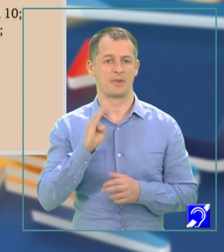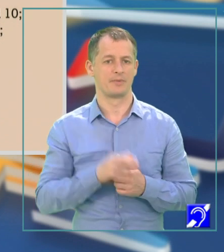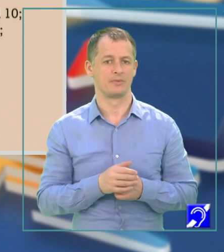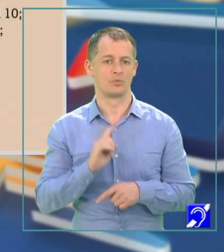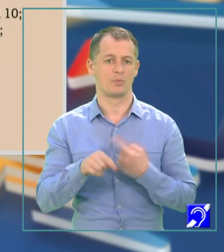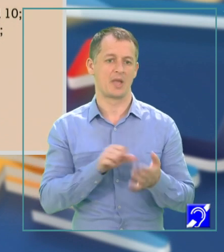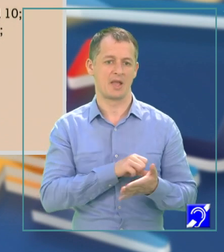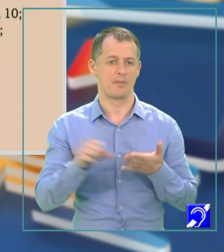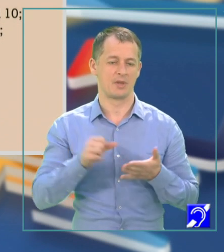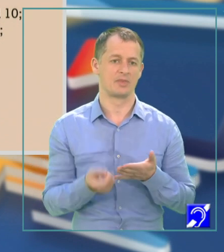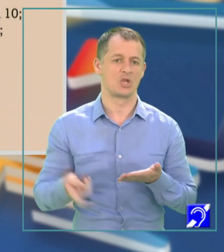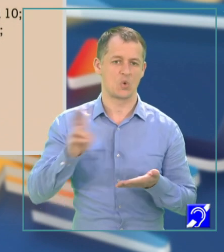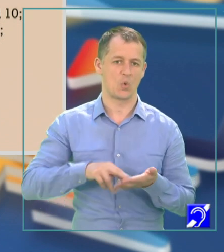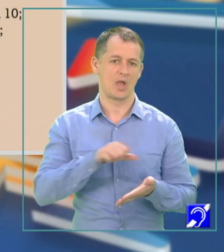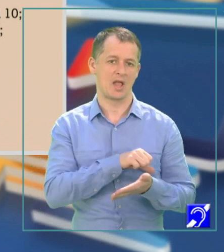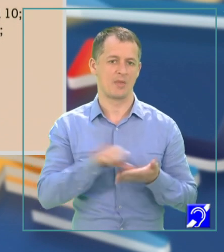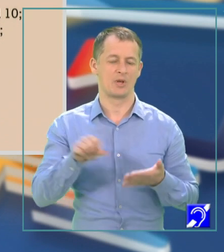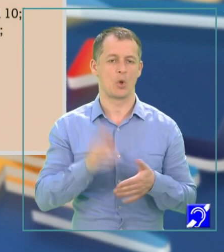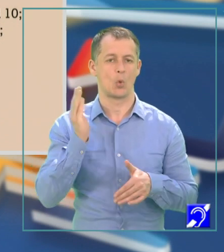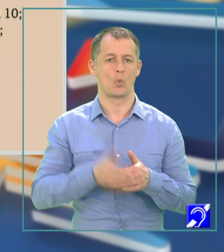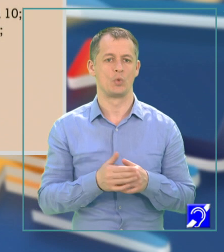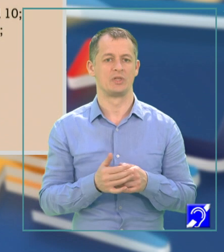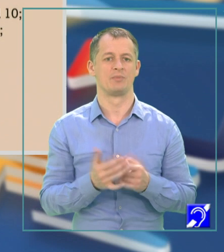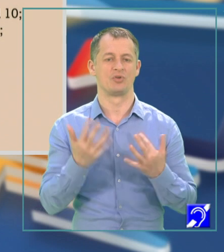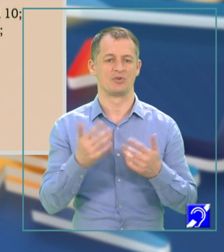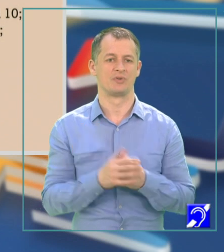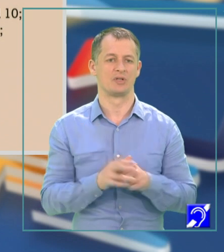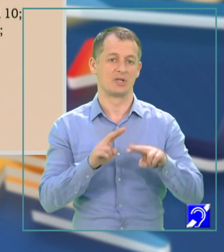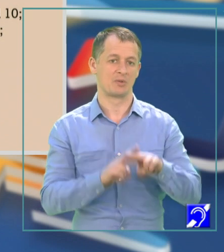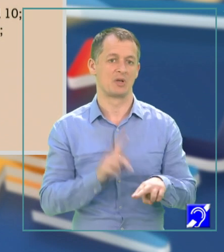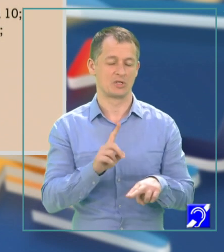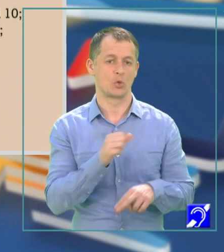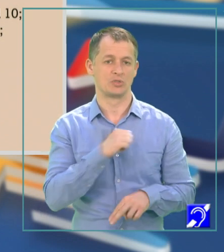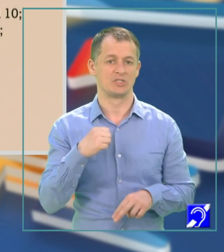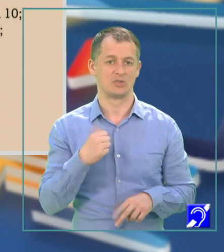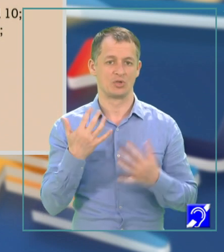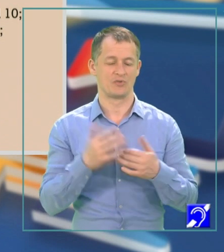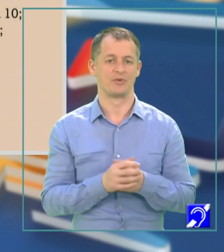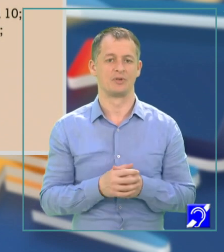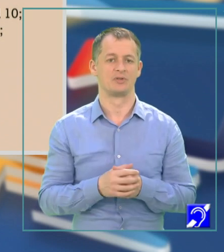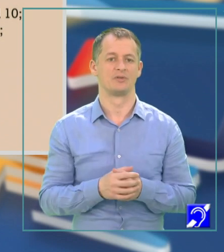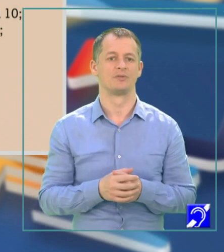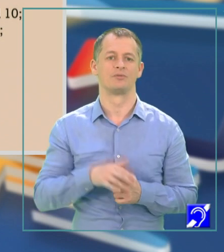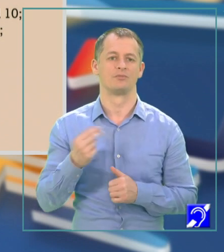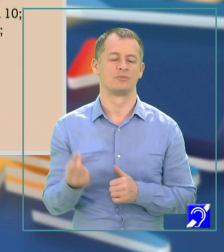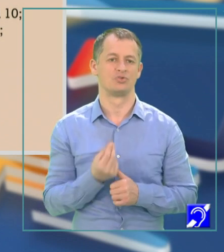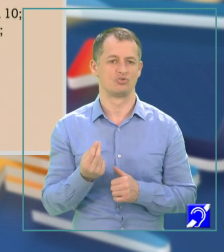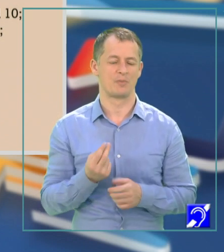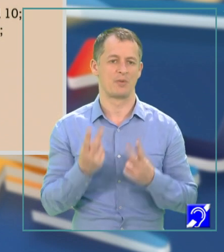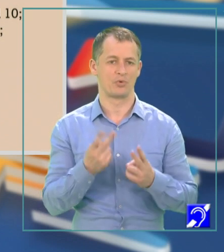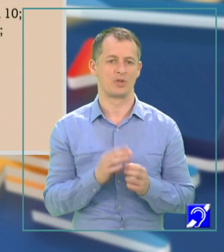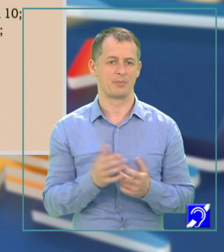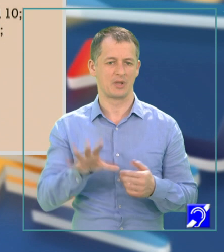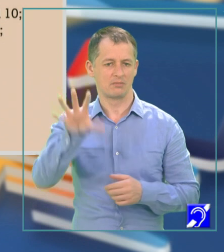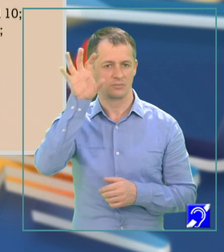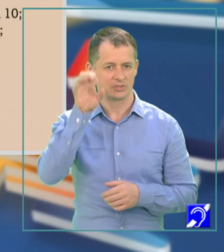eliminăm din nou ultima cifră, în număr ne mai rămâne o singură cifră, respectiv cifra cea mai semnificativă, pe care o